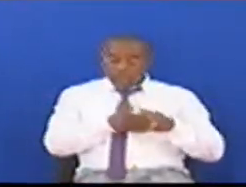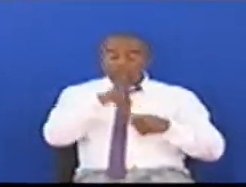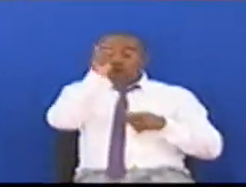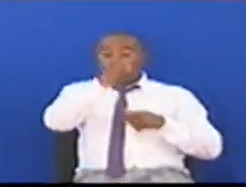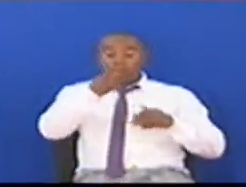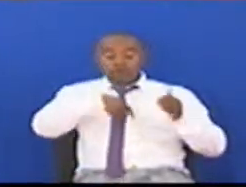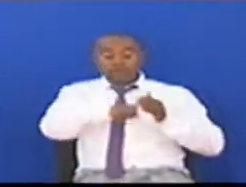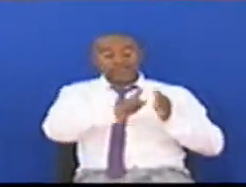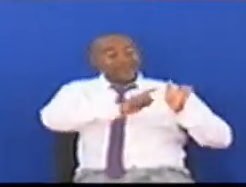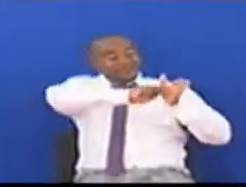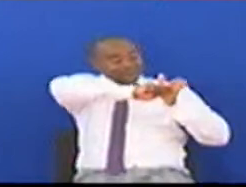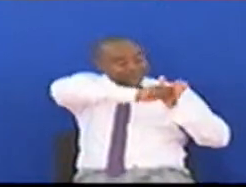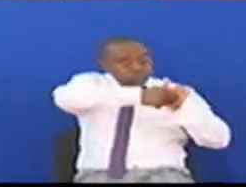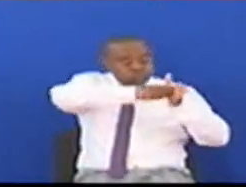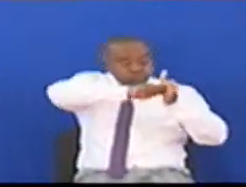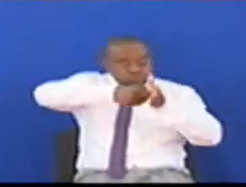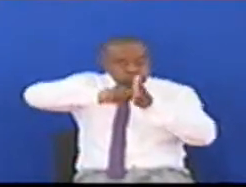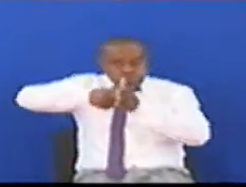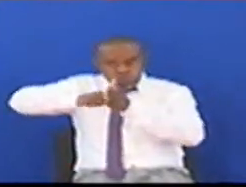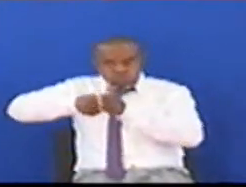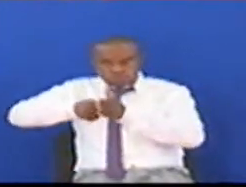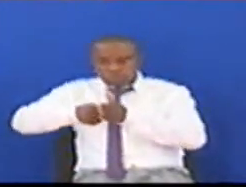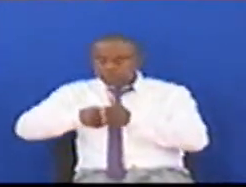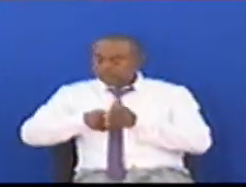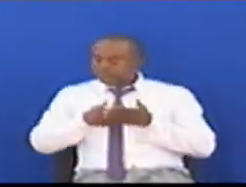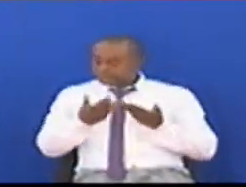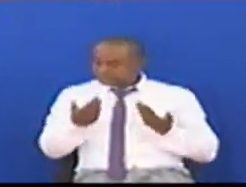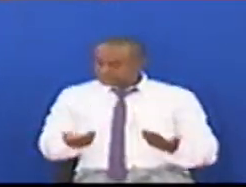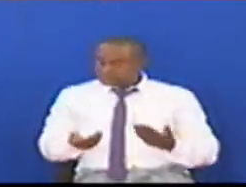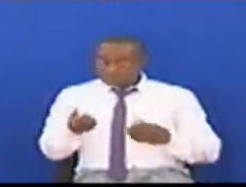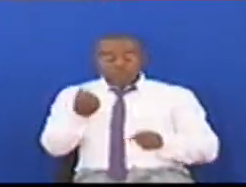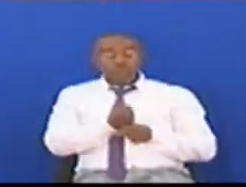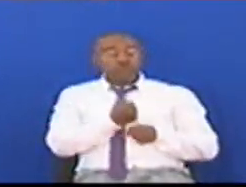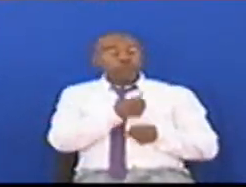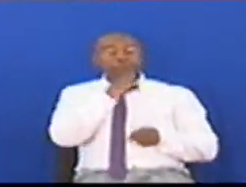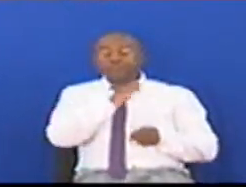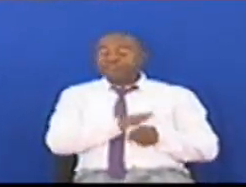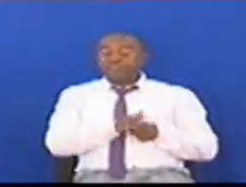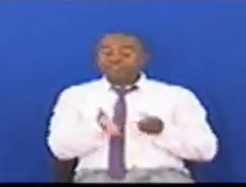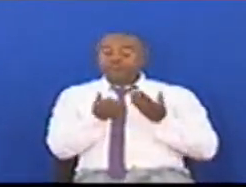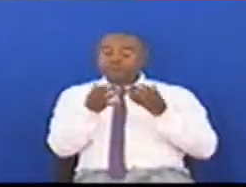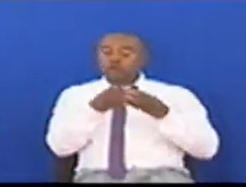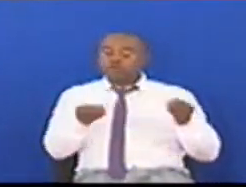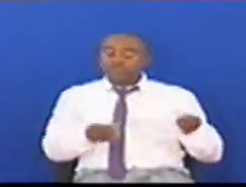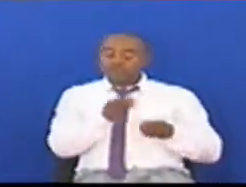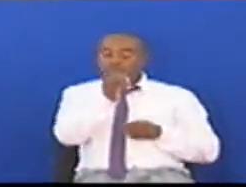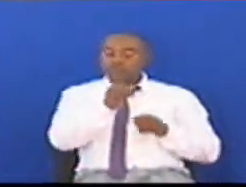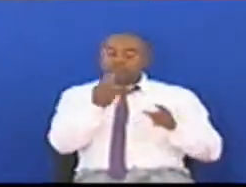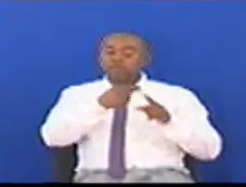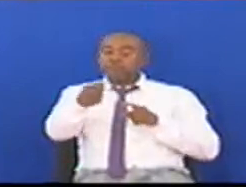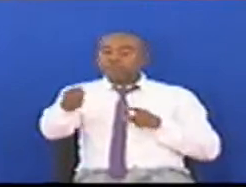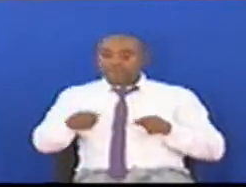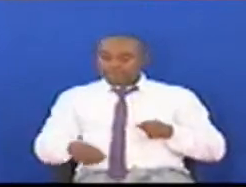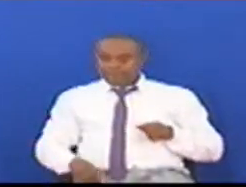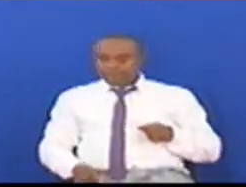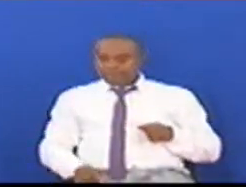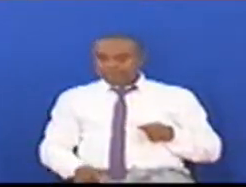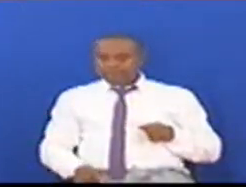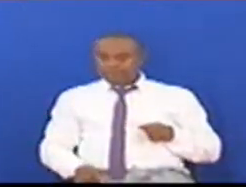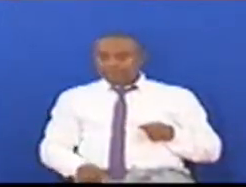Kunkeweza Kwasiri Shuguli Zauzalishaji Kwa Asilimia Kugwa Sana Lakini Viwanda Vietu Ambabyo